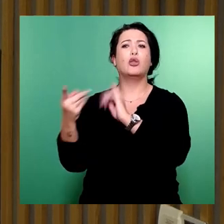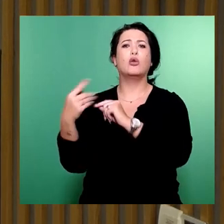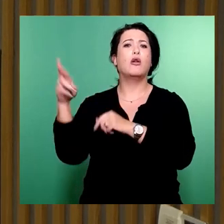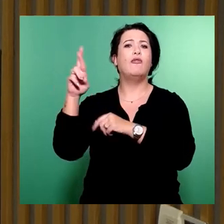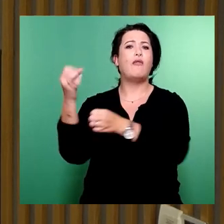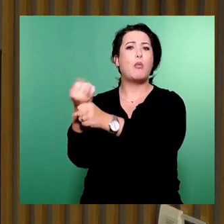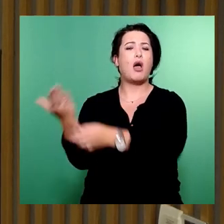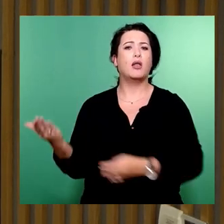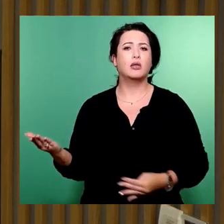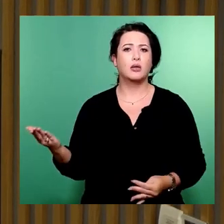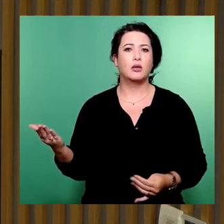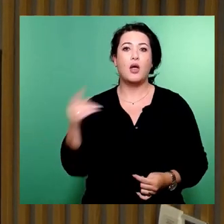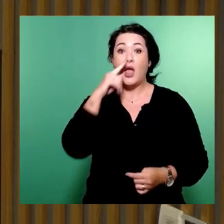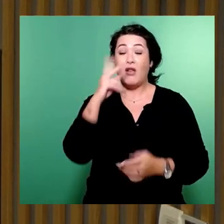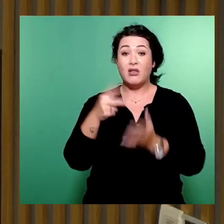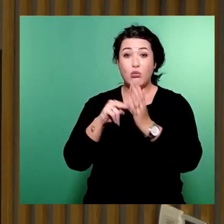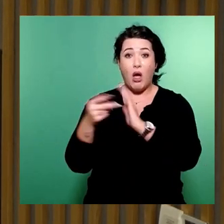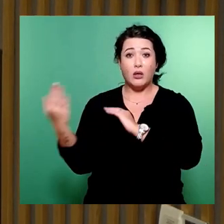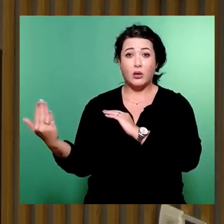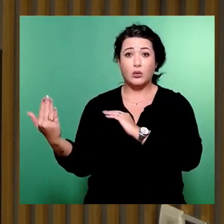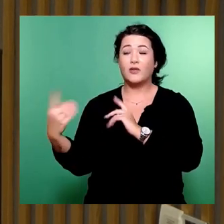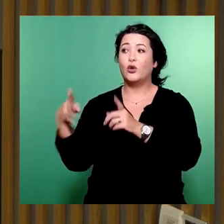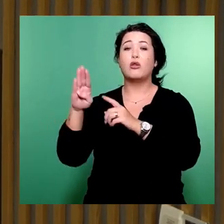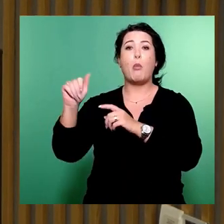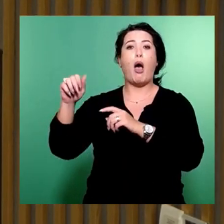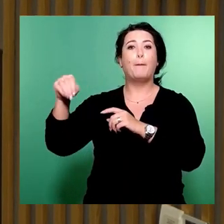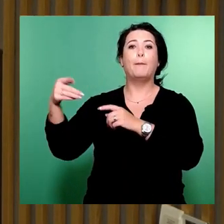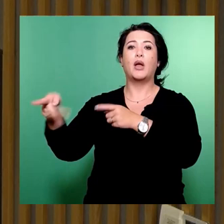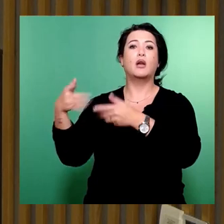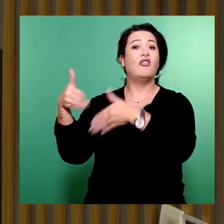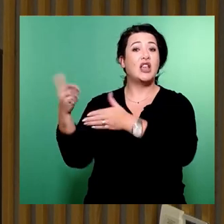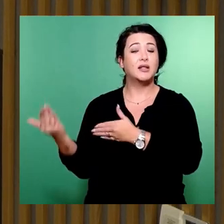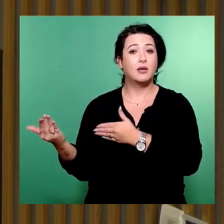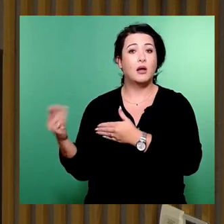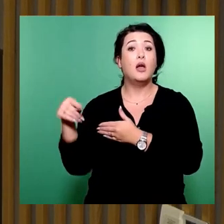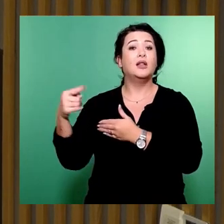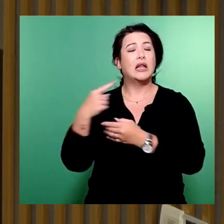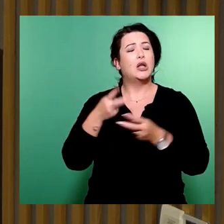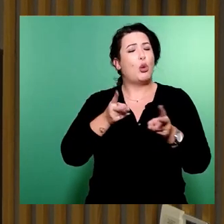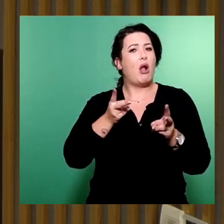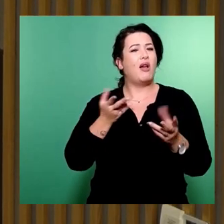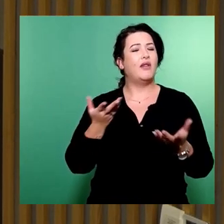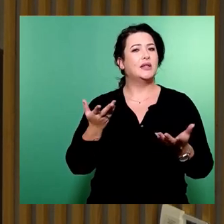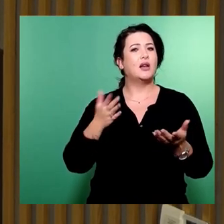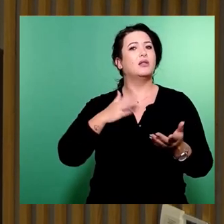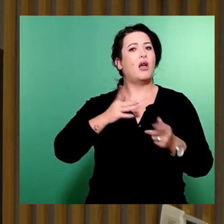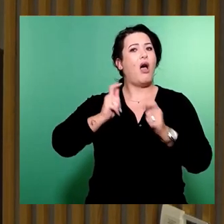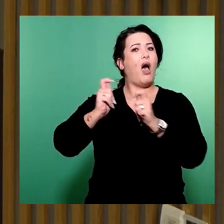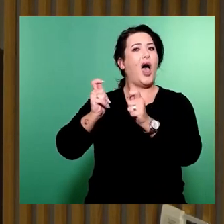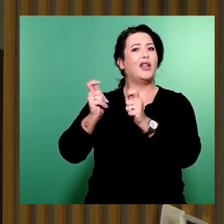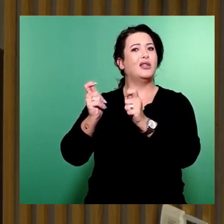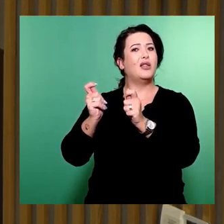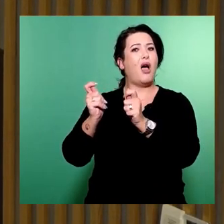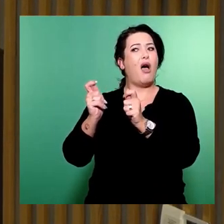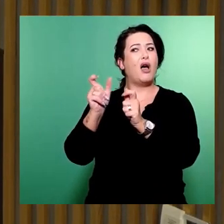Wenn die Planung bei der BAM lag, dann müsste eigentlich der Antragsteller, Bauantragsteller für seine